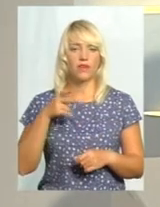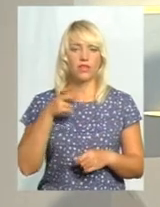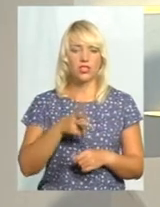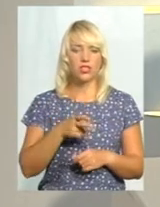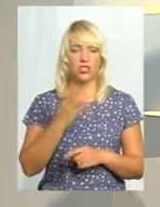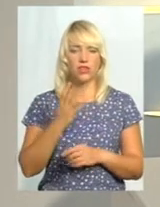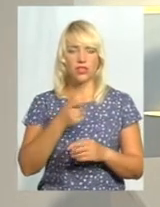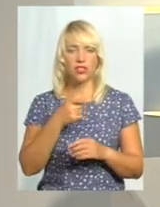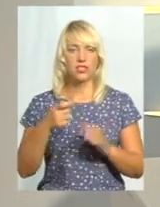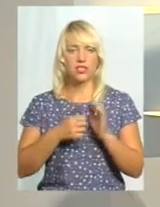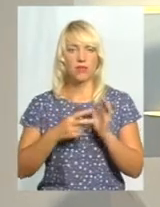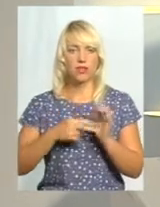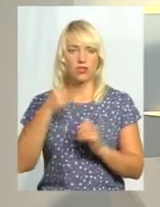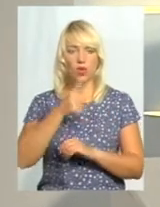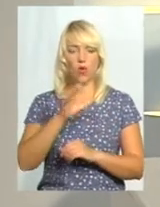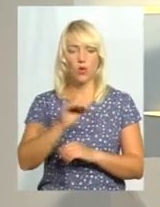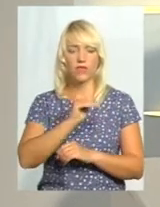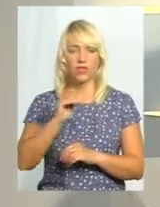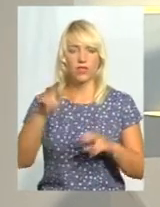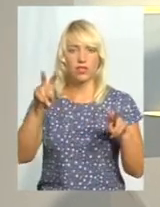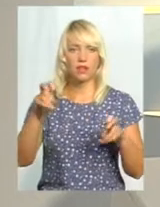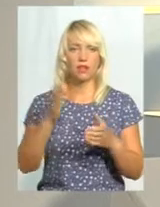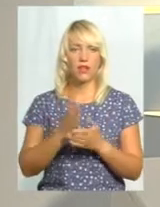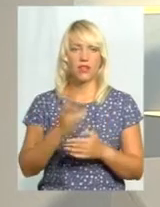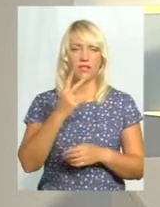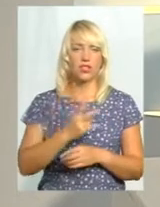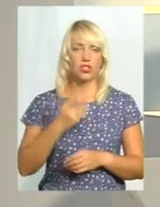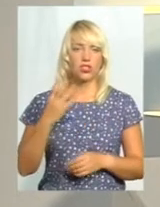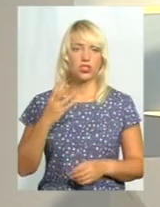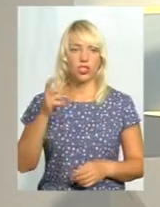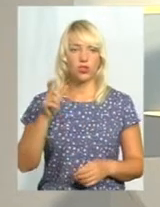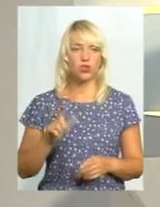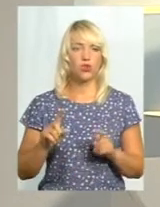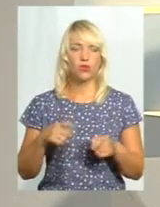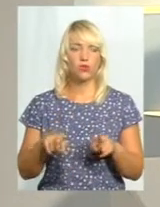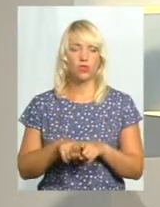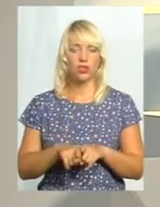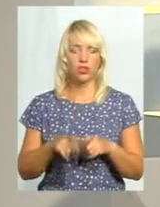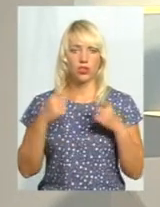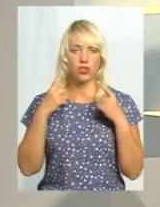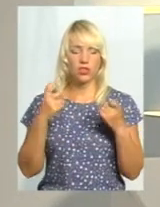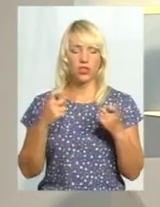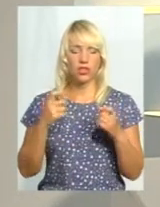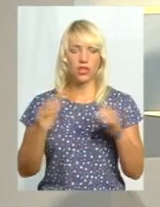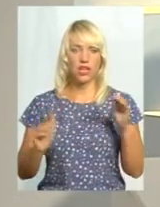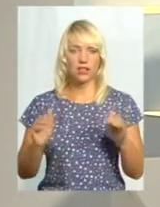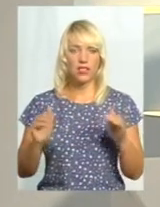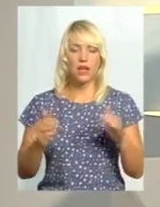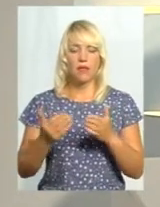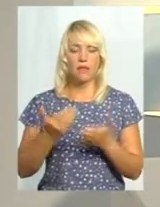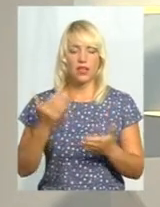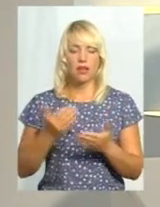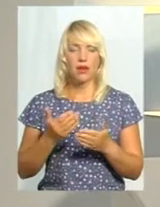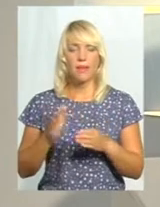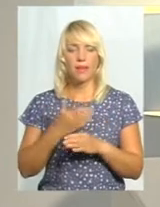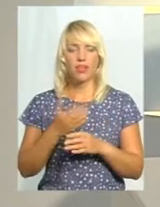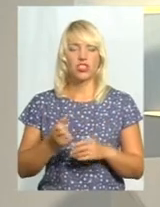Офіційний статус мають в області 24 людини. Чому такий дисонанс між кількістю постраждалих та тих, хто має